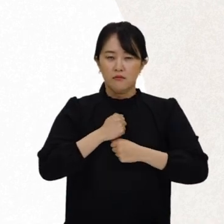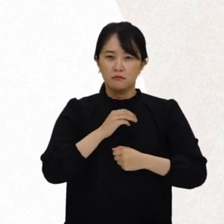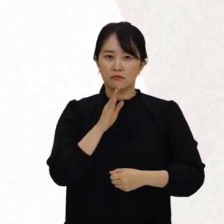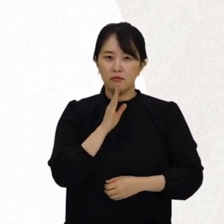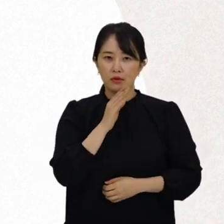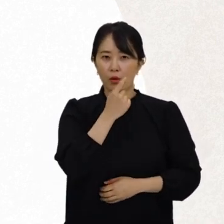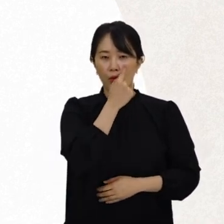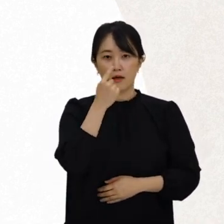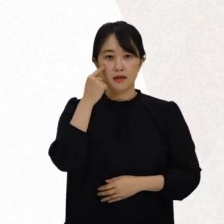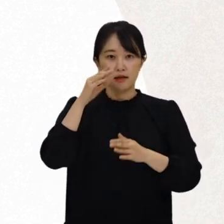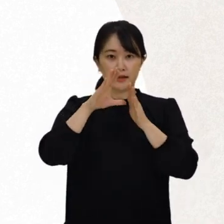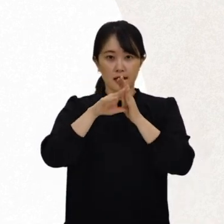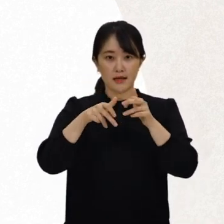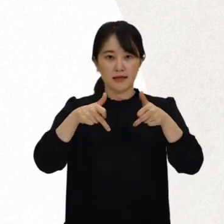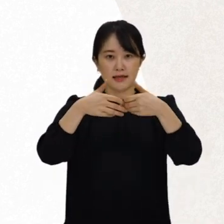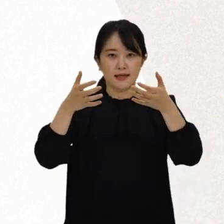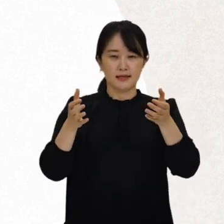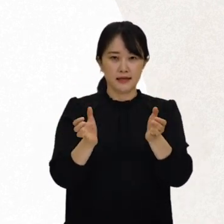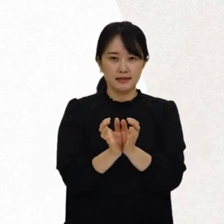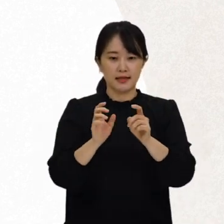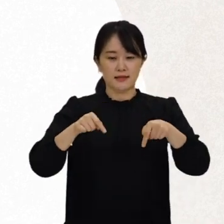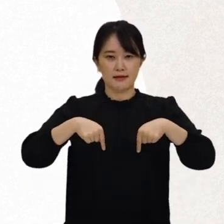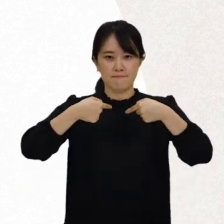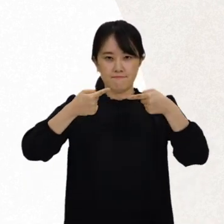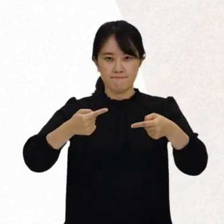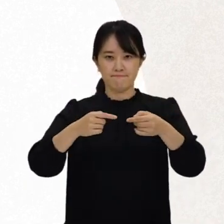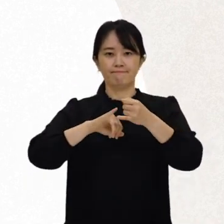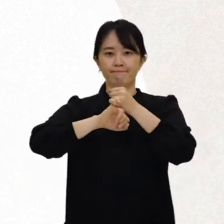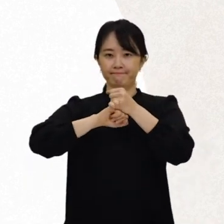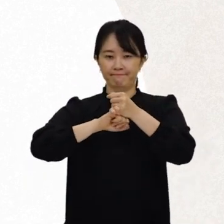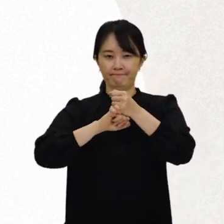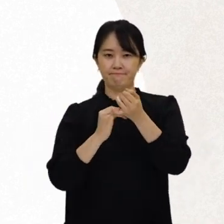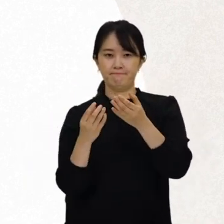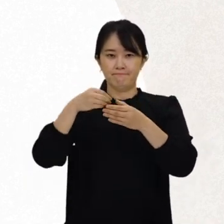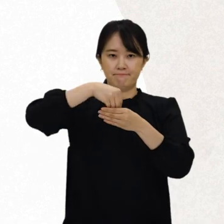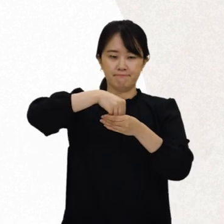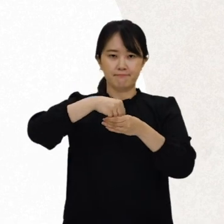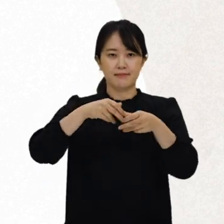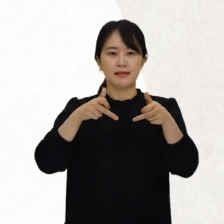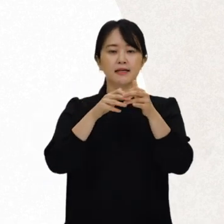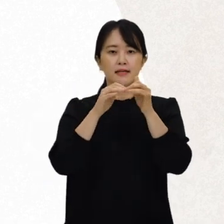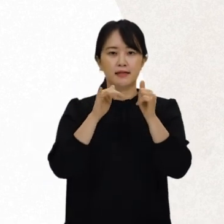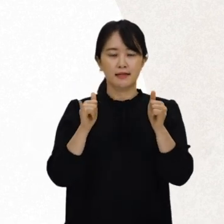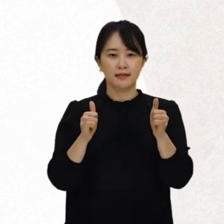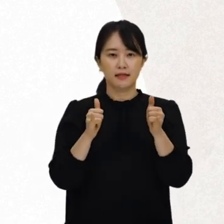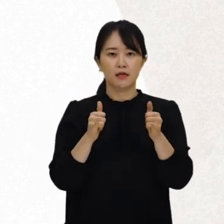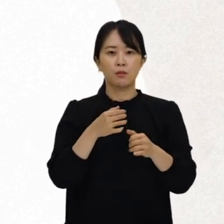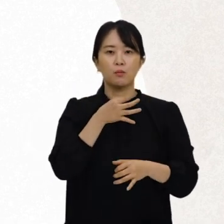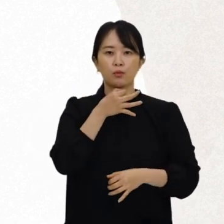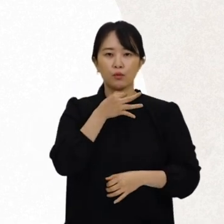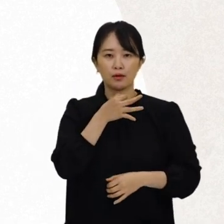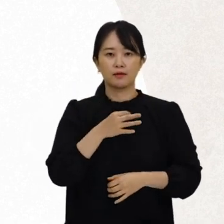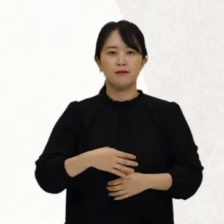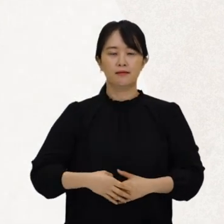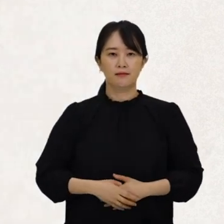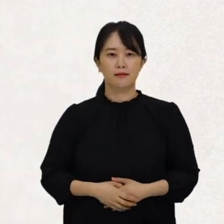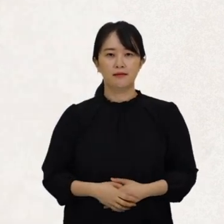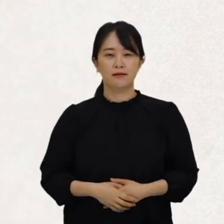반드시 장애인단체의 참여를 보장해서 장애인의 목소리가 반영되도록 노력하고 있지요.